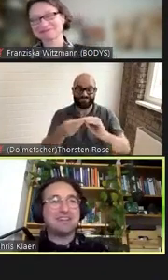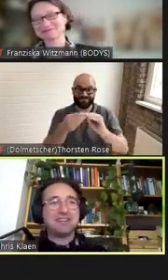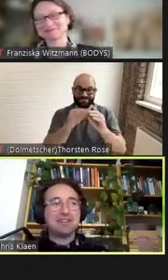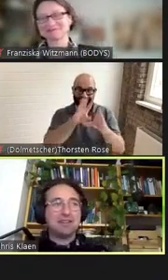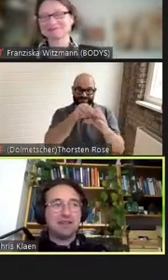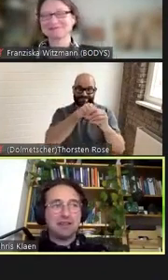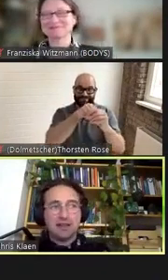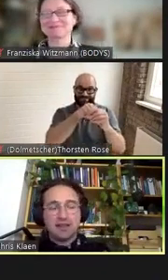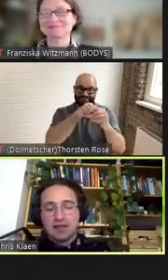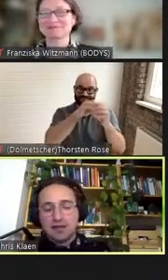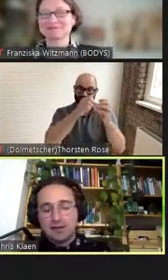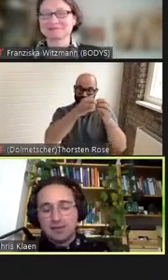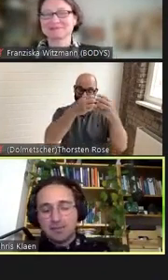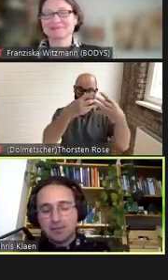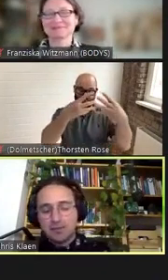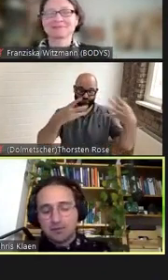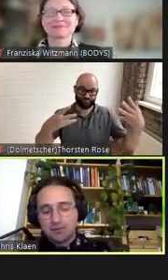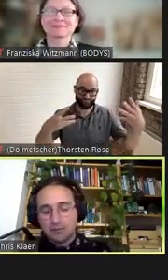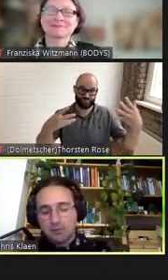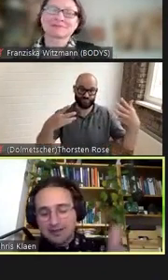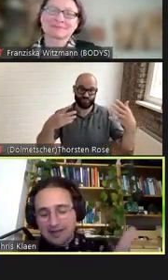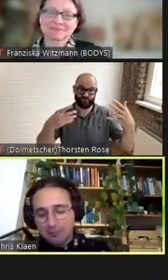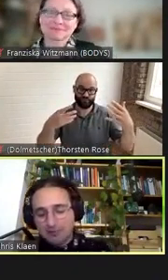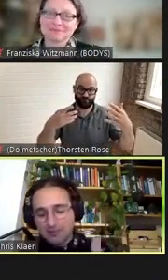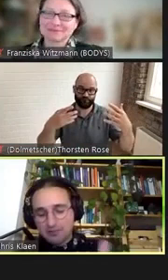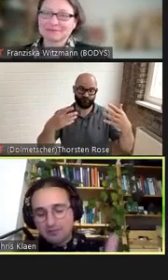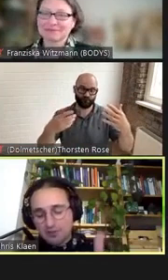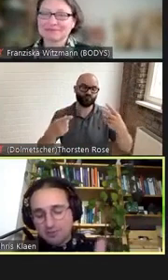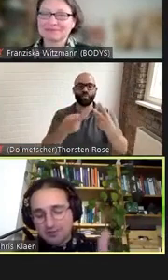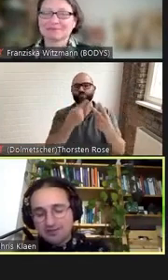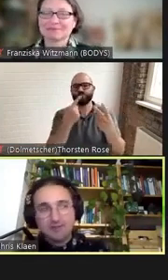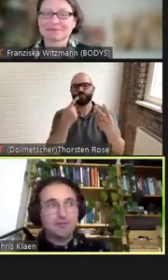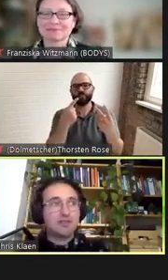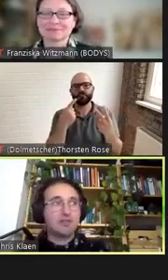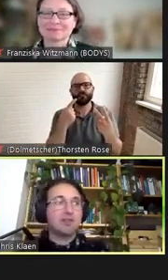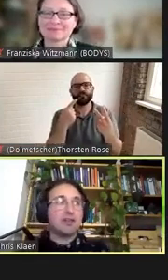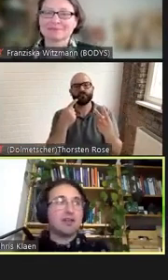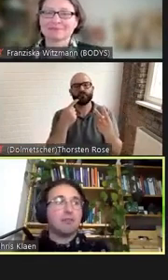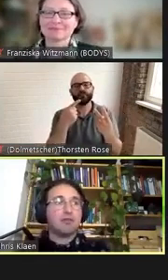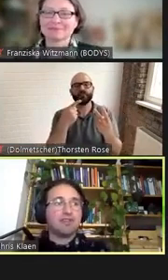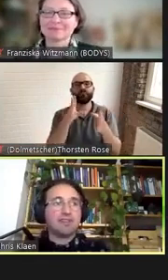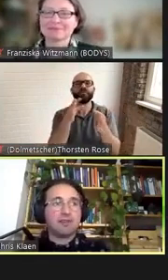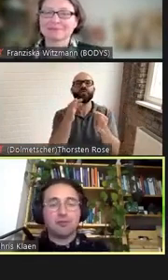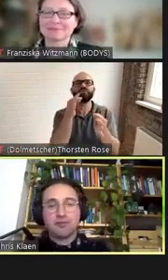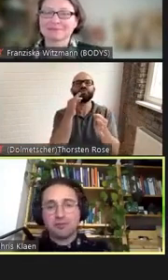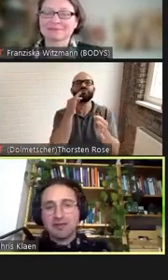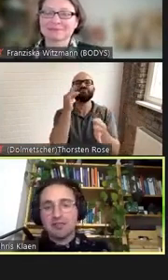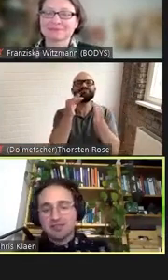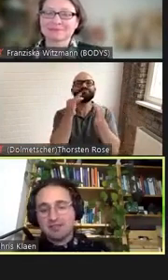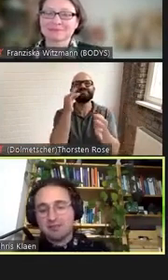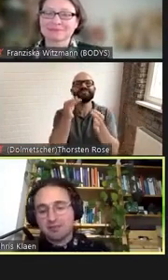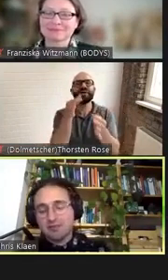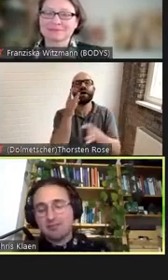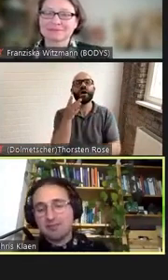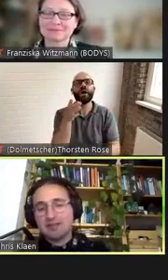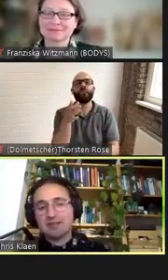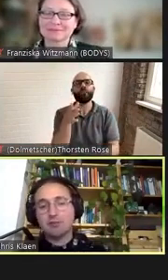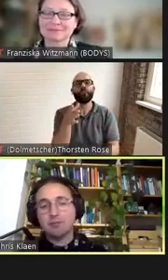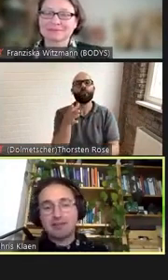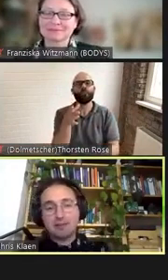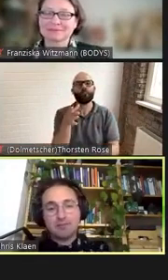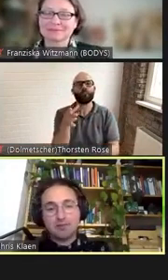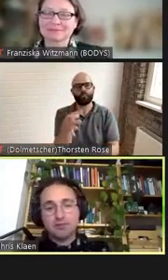die Überlappung, die spezifische Position von Menschen, die von